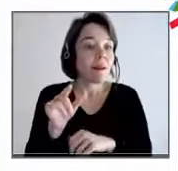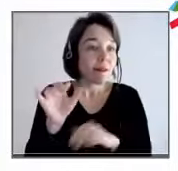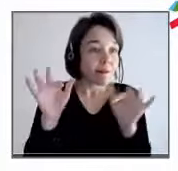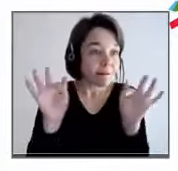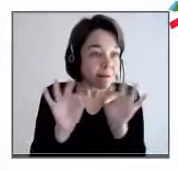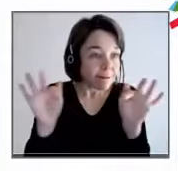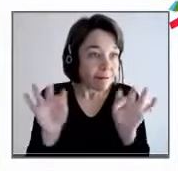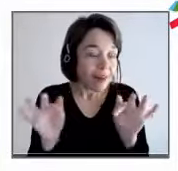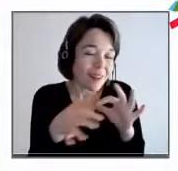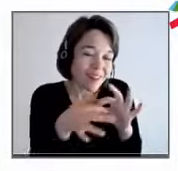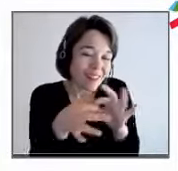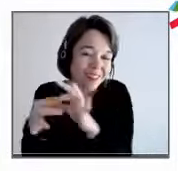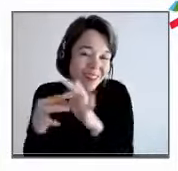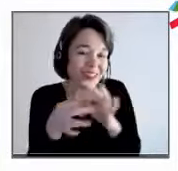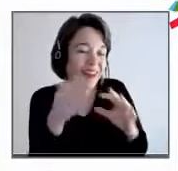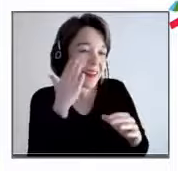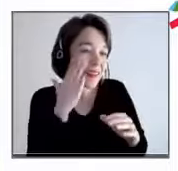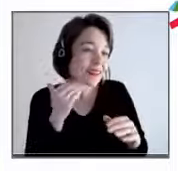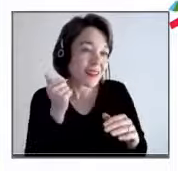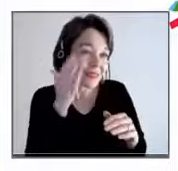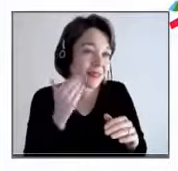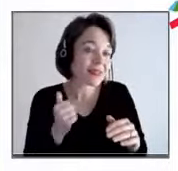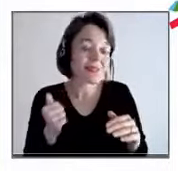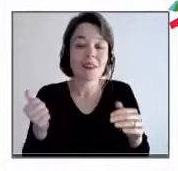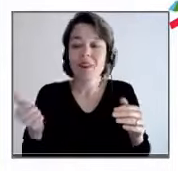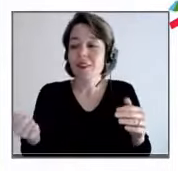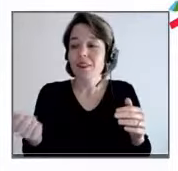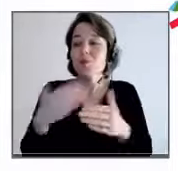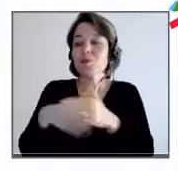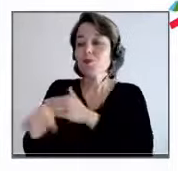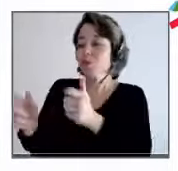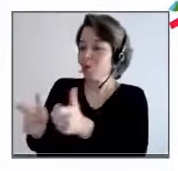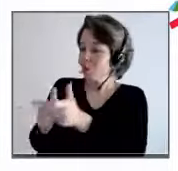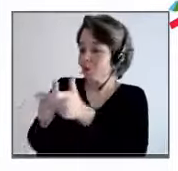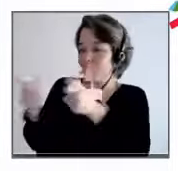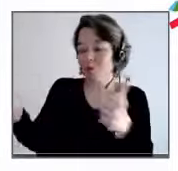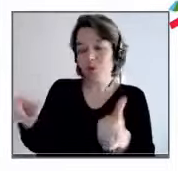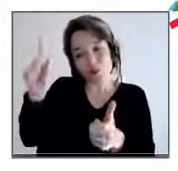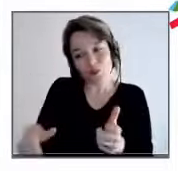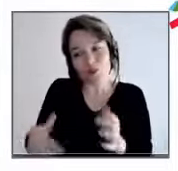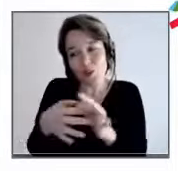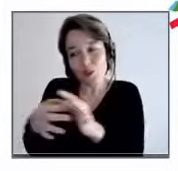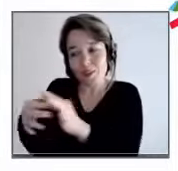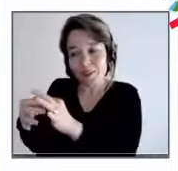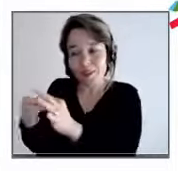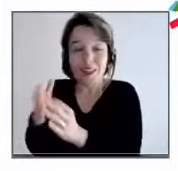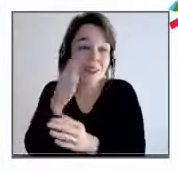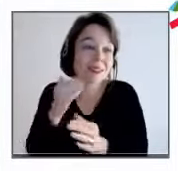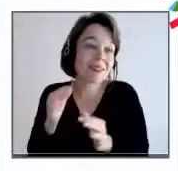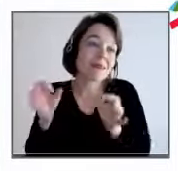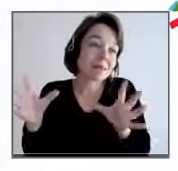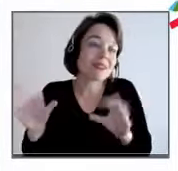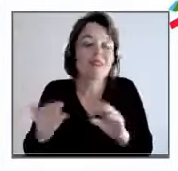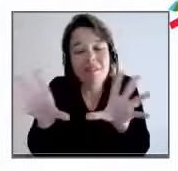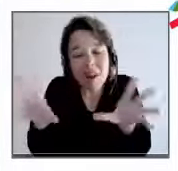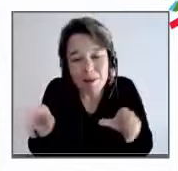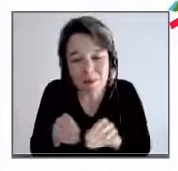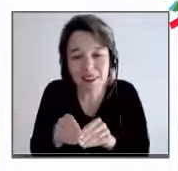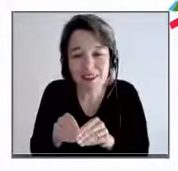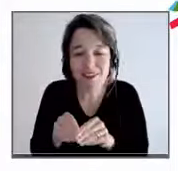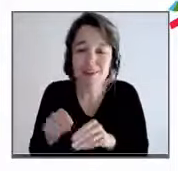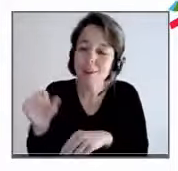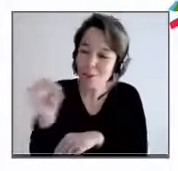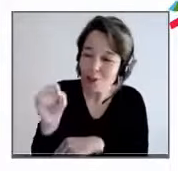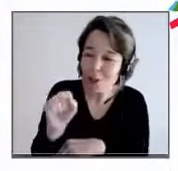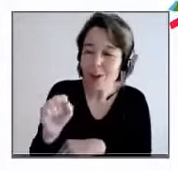dans une association, dans une entreprise, nécessairement un lien affectif, comme l'est la fraternité entre frères et sœurs. Donc, le lien, il faut forcément